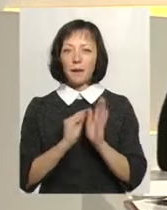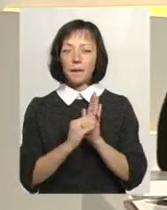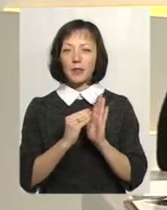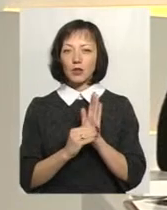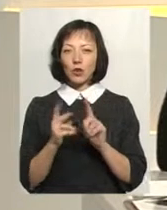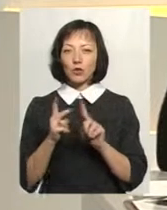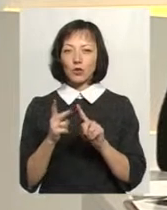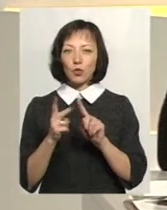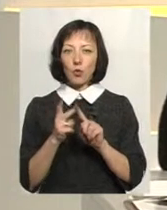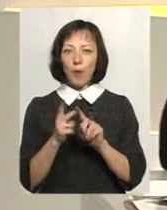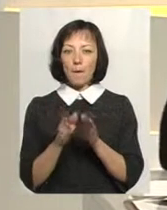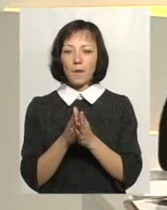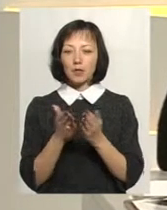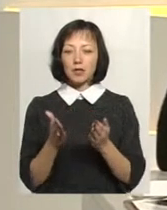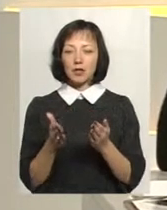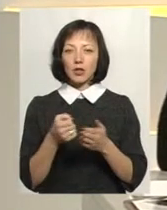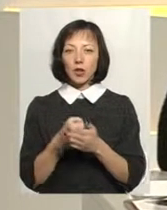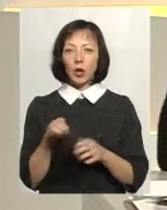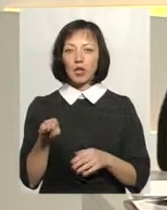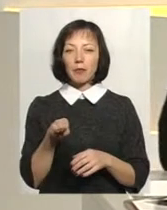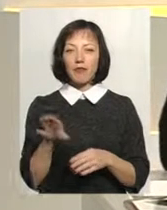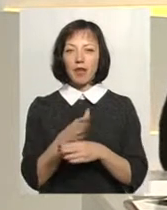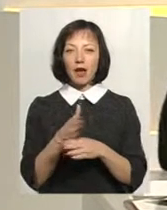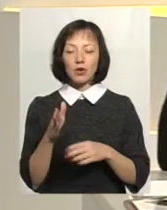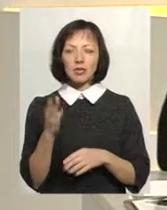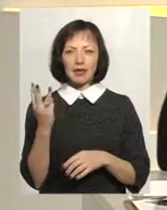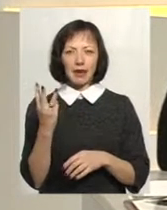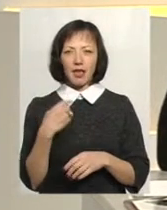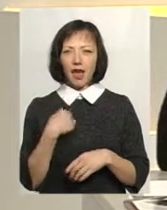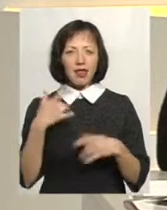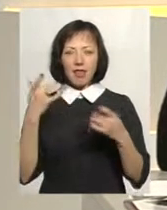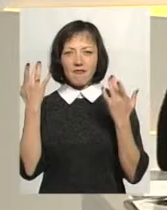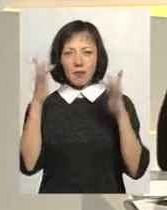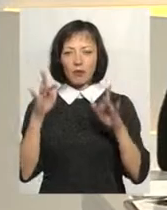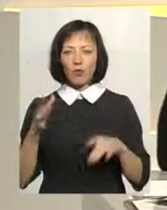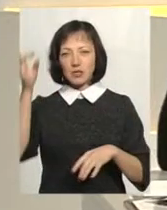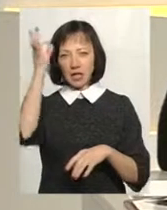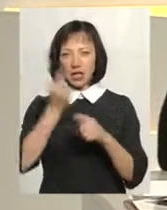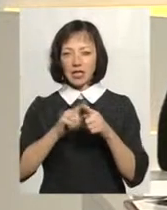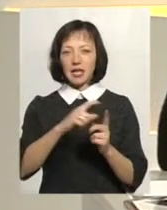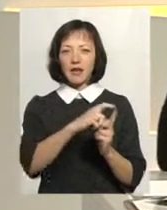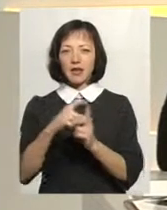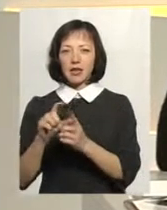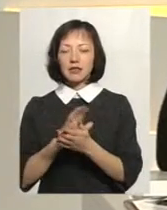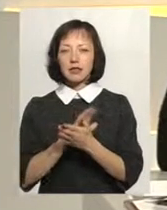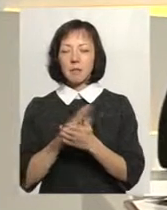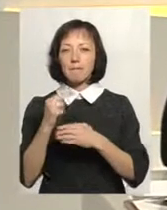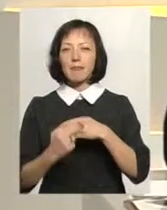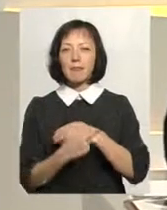другому посланні до Тимофія, розділ третій. Я невипадково сьогодні згадала цей вислів святого письма.